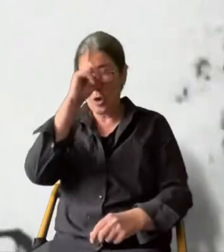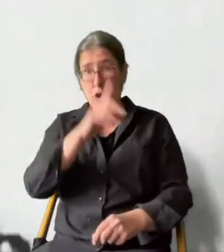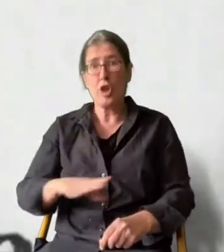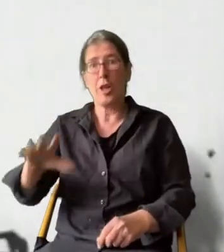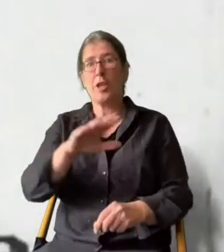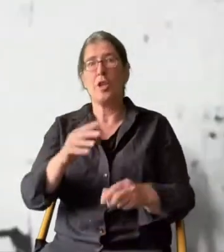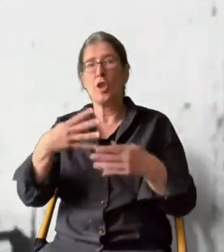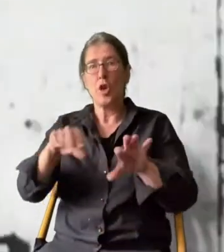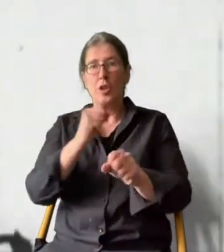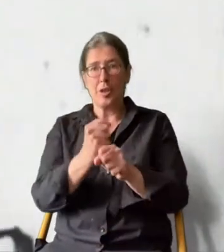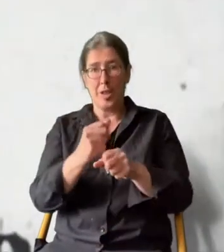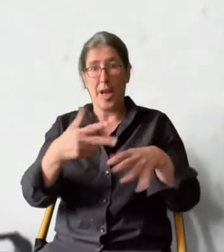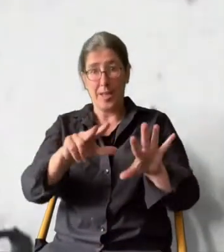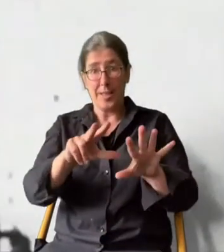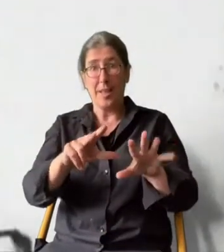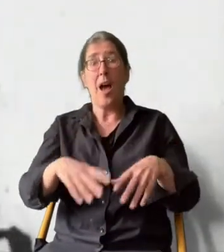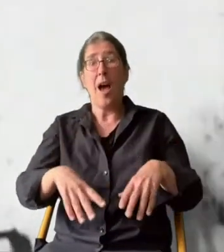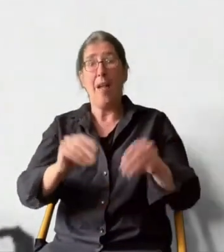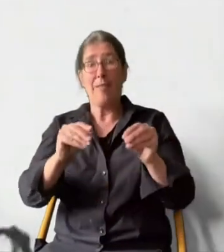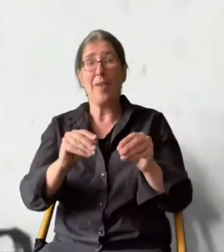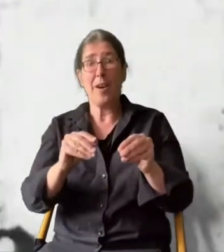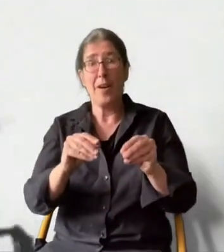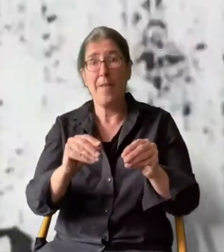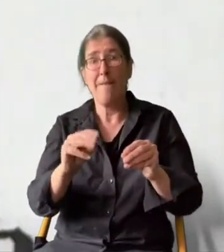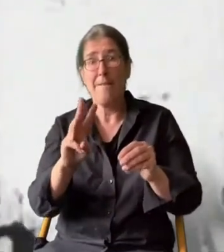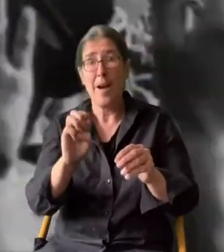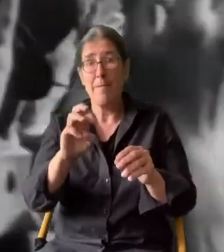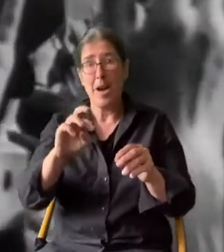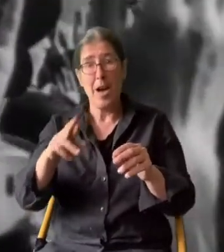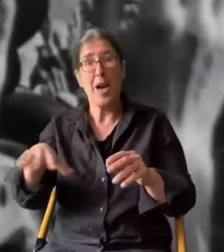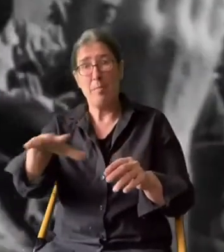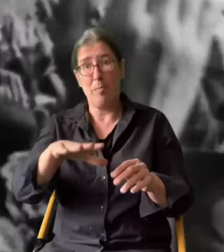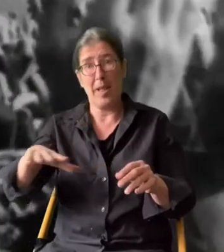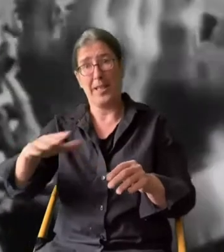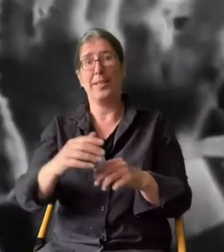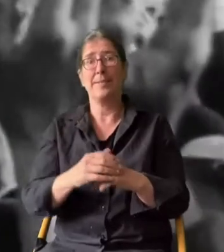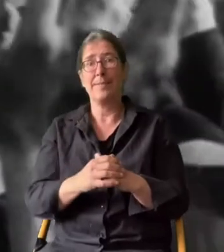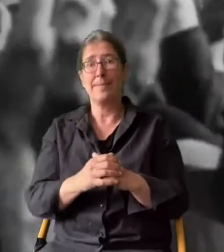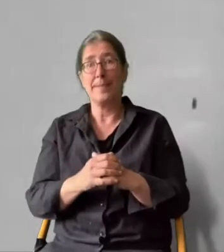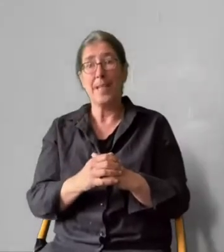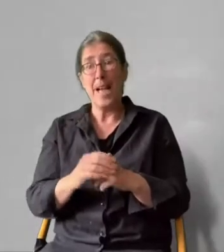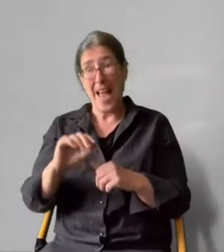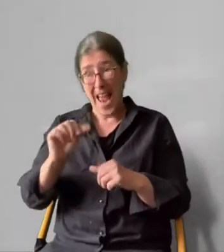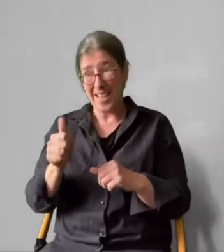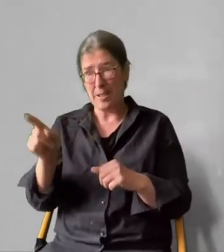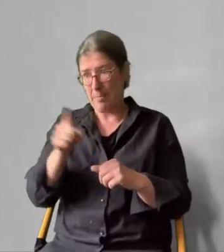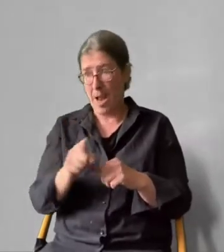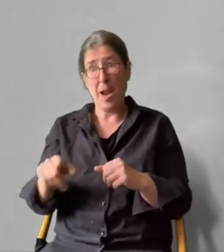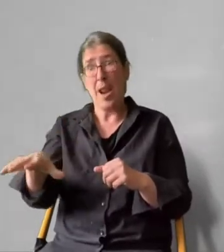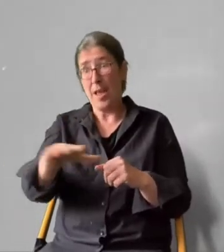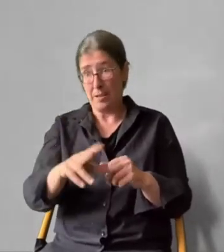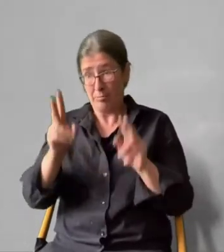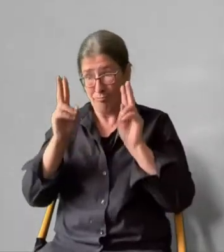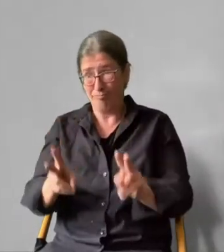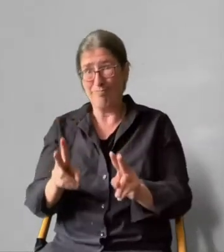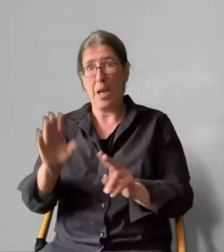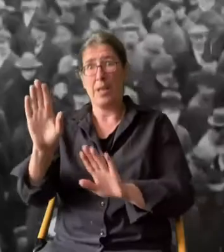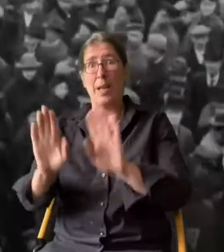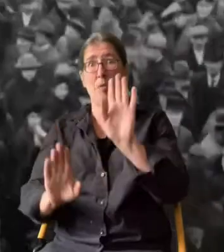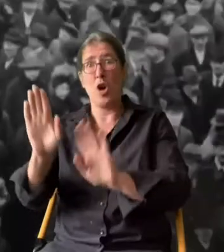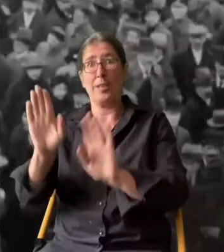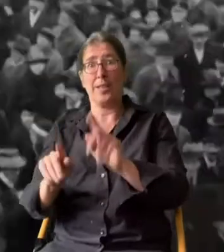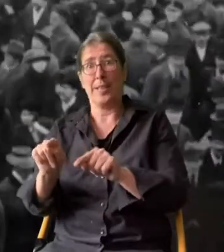Deutschland 1918. Der Beginn der Weimarer Republik. Zum ersten Mal ist das Land eine echte